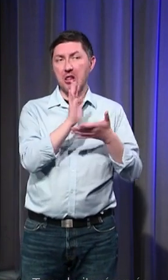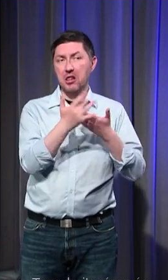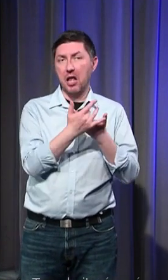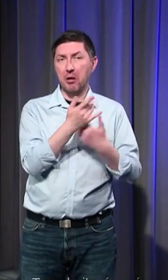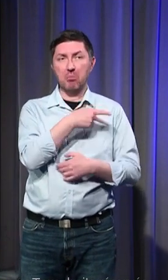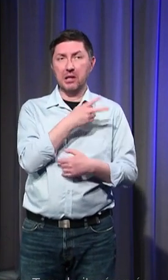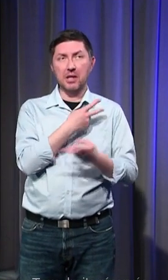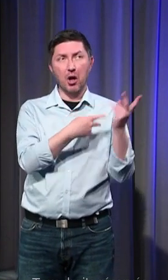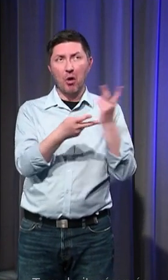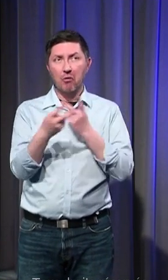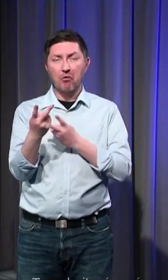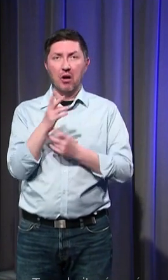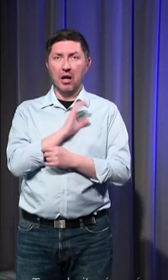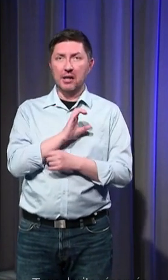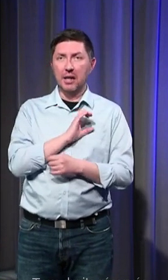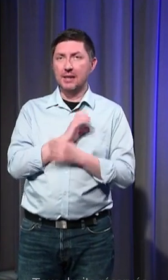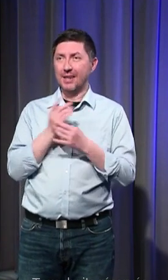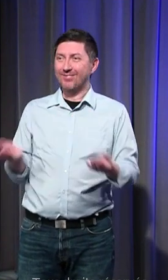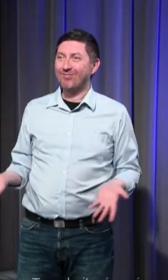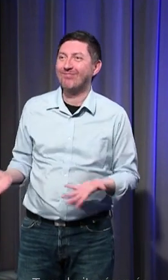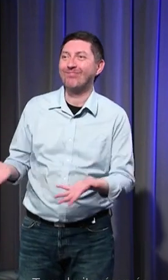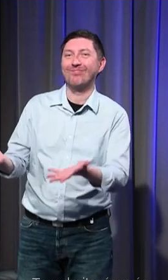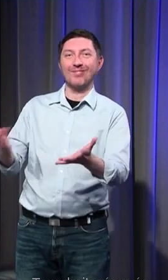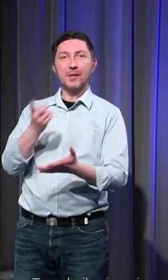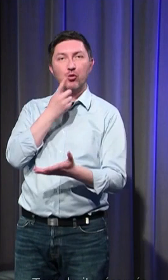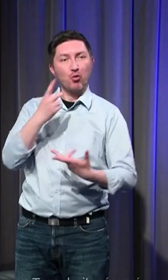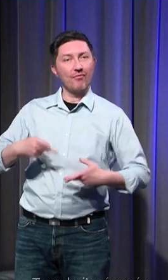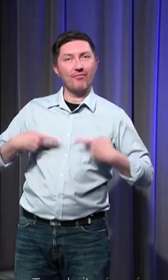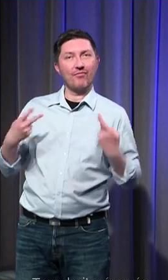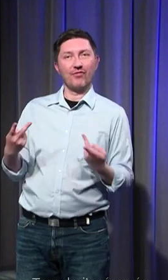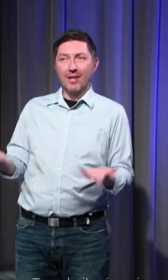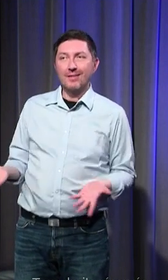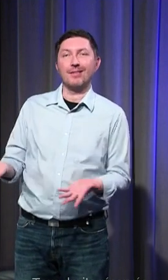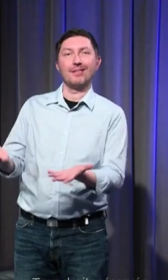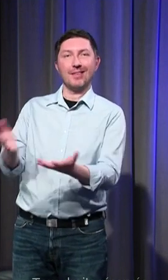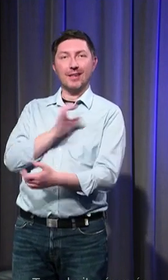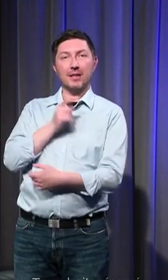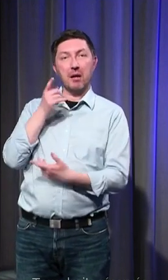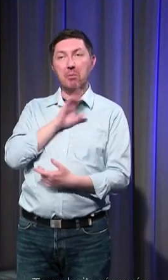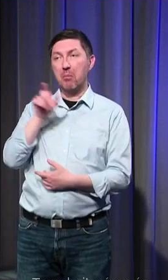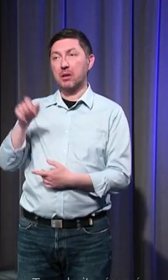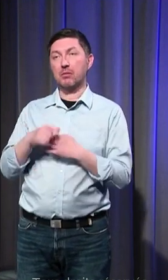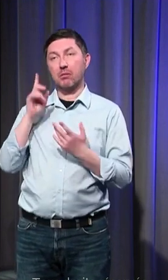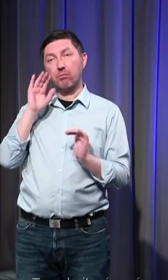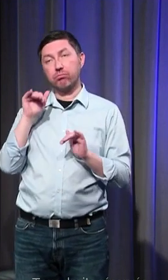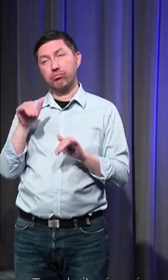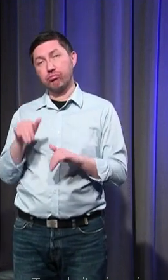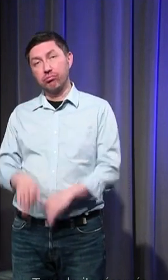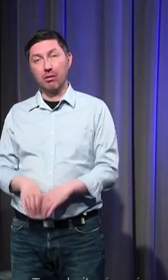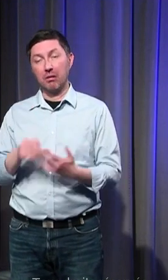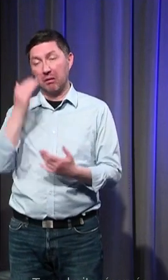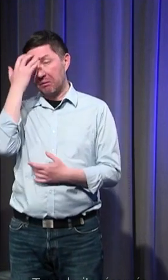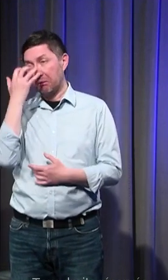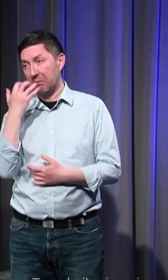envoient pour essayer de redonner le goût de vivre à des gens qui se laissent aller et donc ça rend